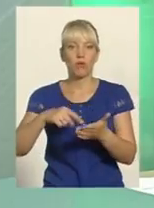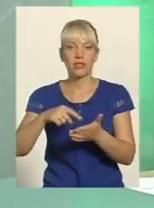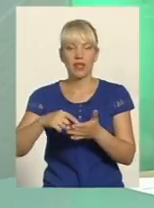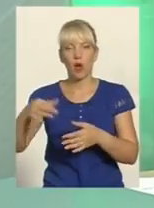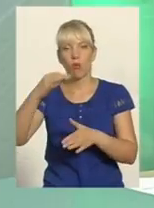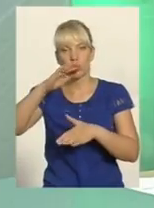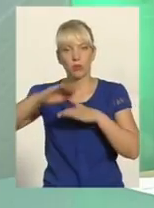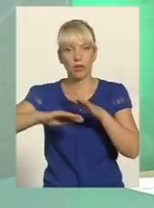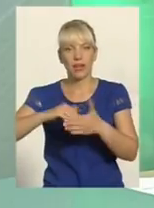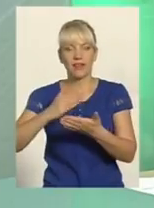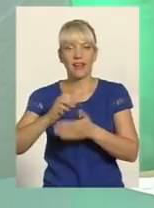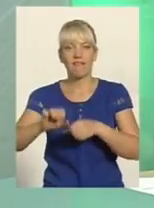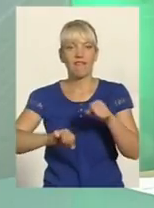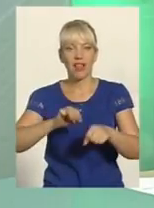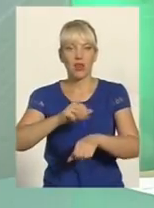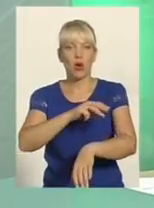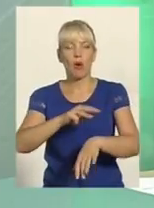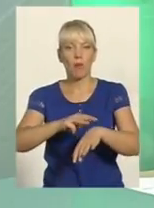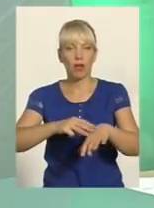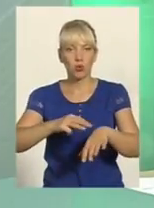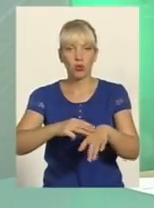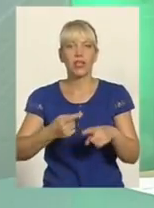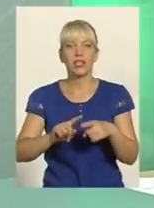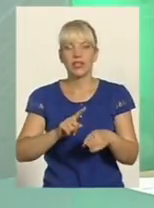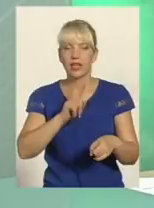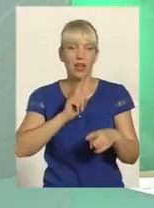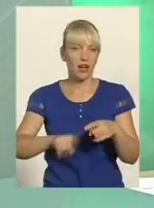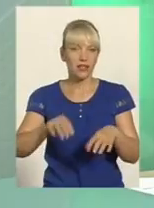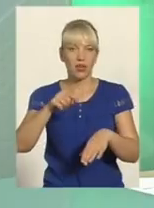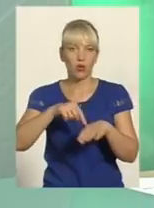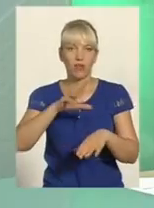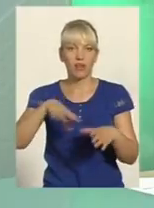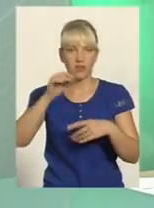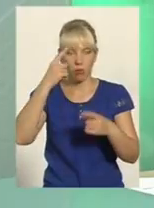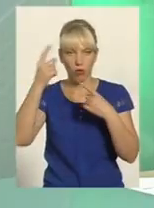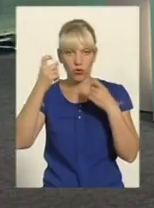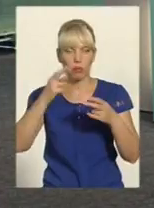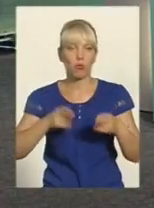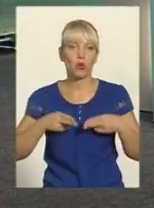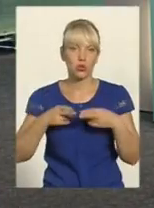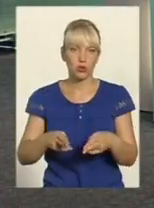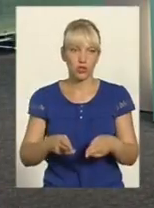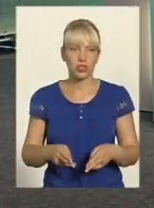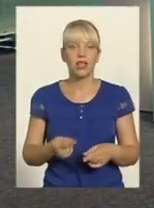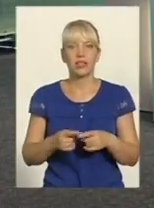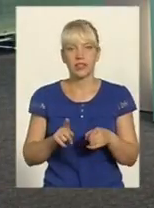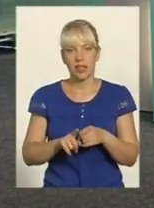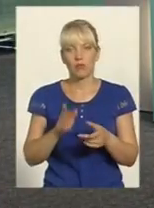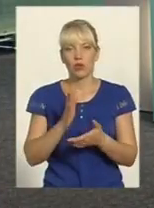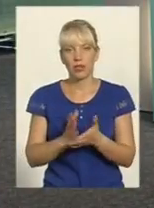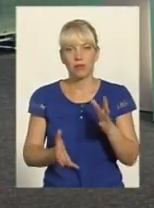є велопатрулью Що це дає? Негайне реагування на всі повідомлення про злочини та пригоди І так само дає підтримка